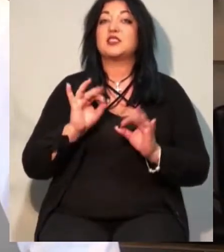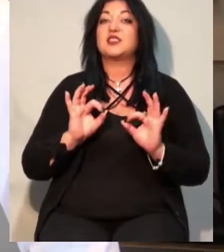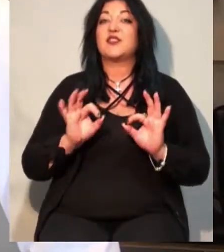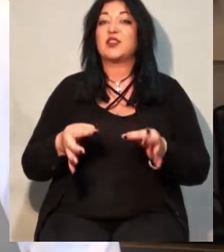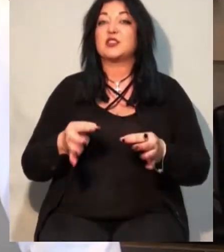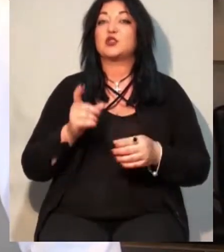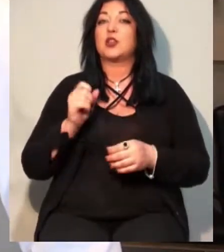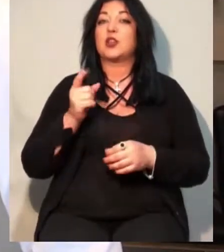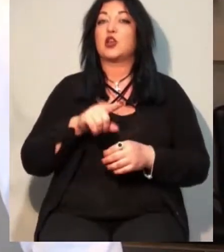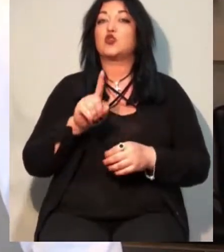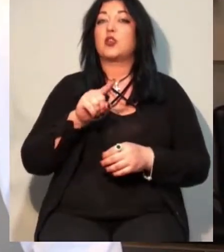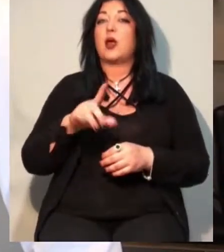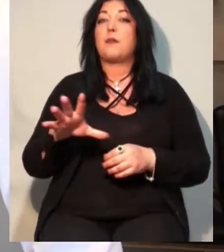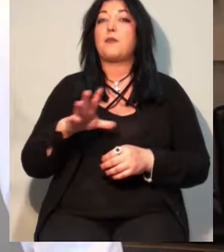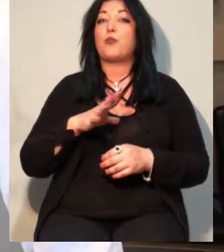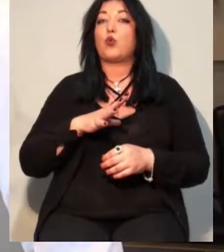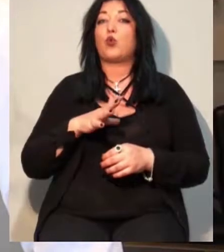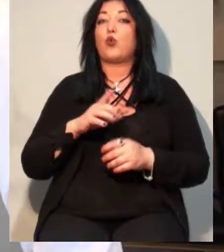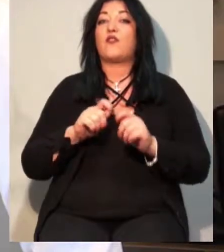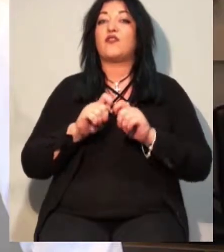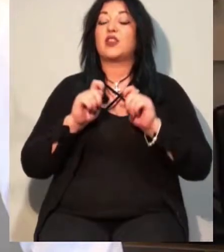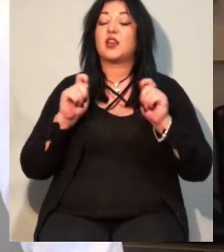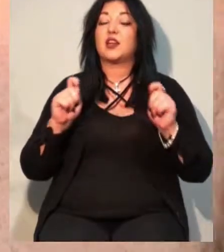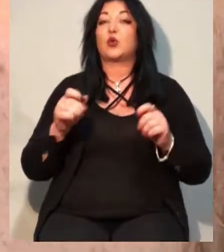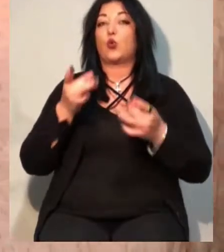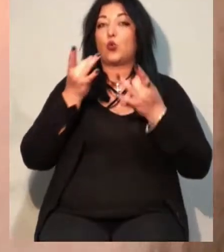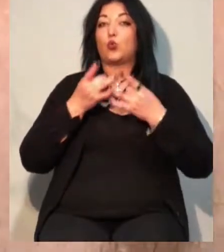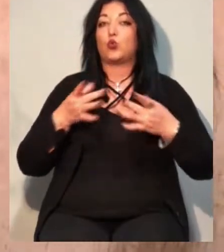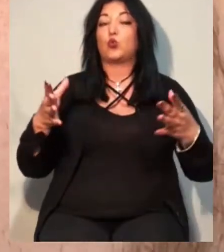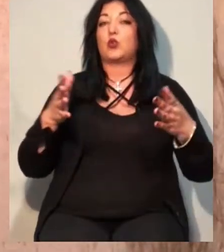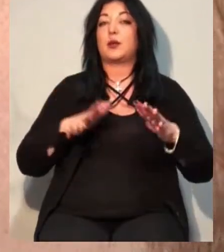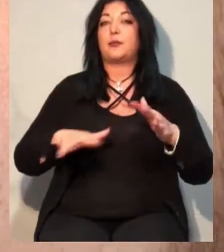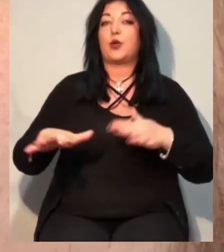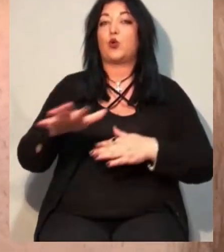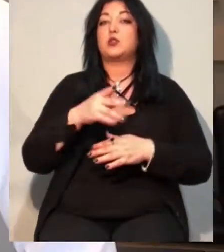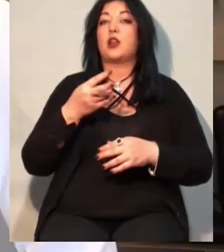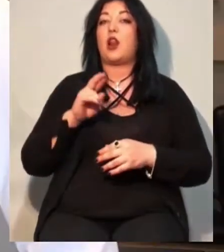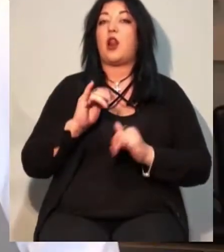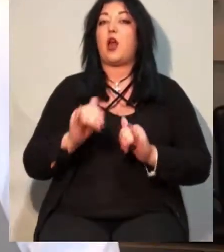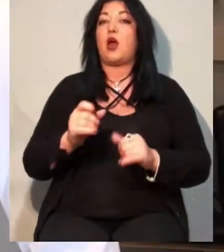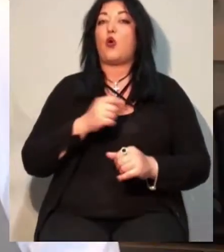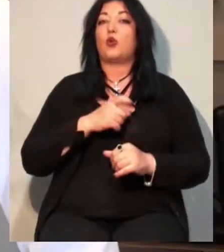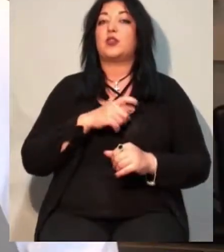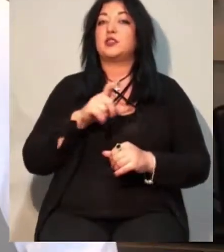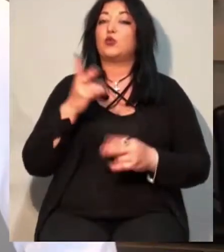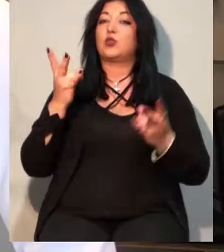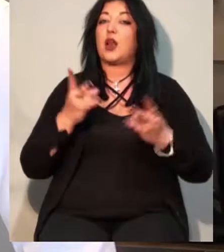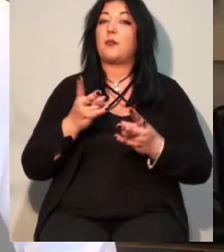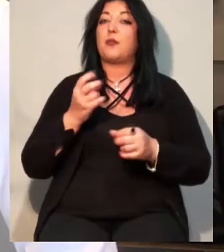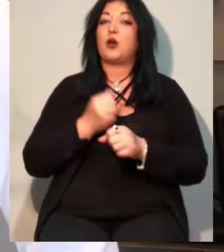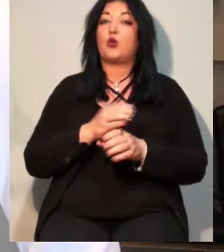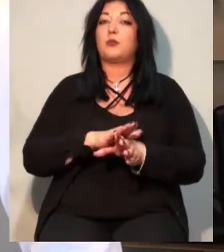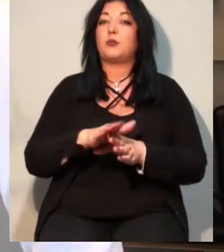відкрито культурний простір для одеситів. Але все треба робити в межах закону. Бо коли